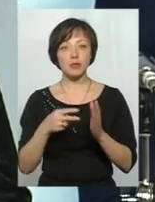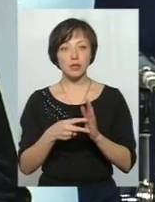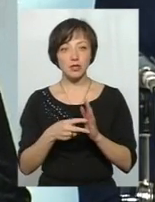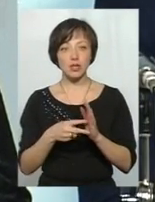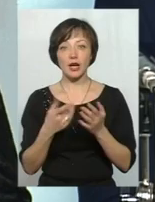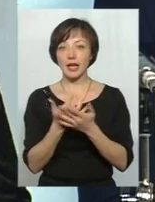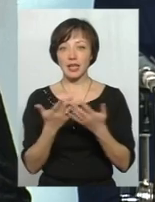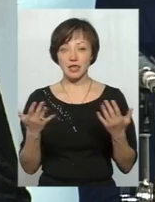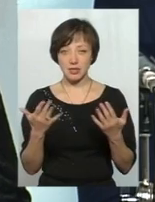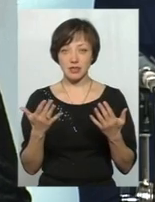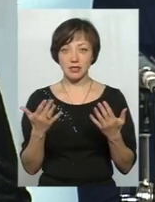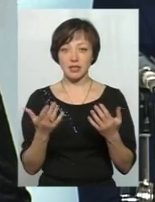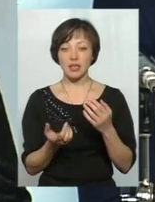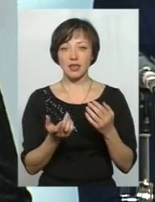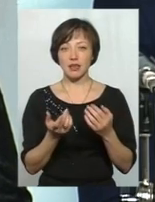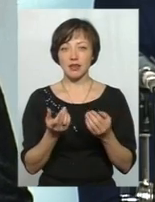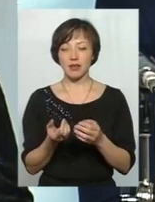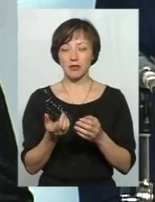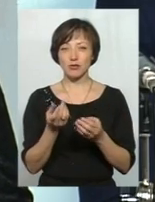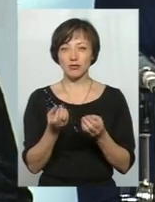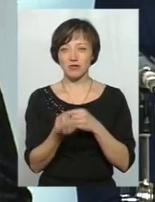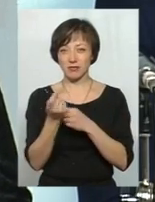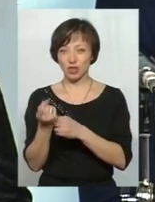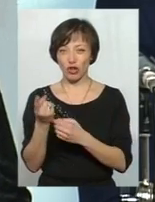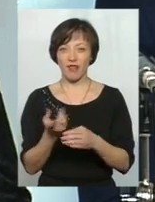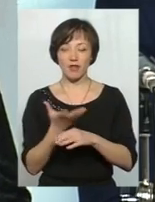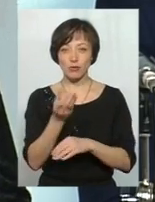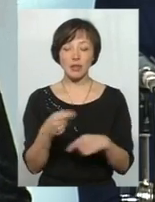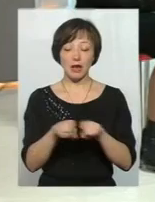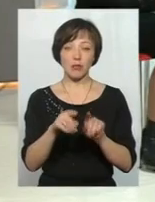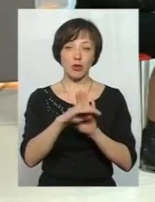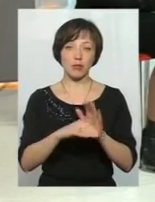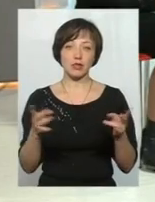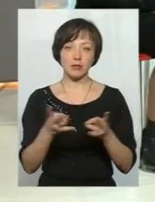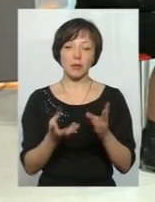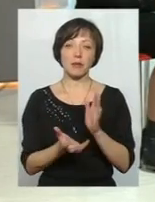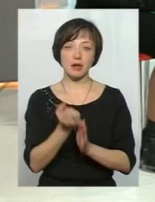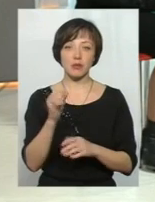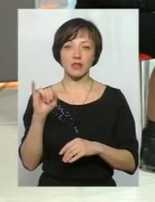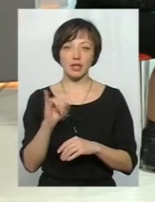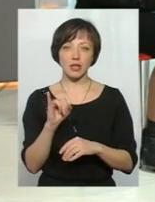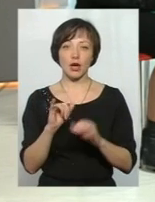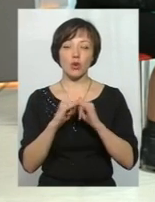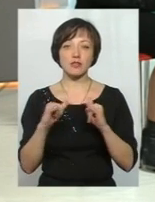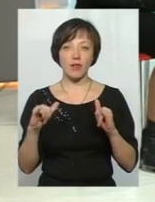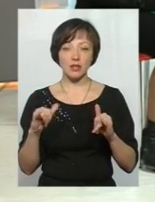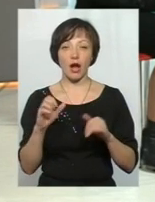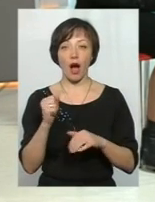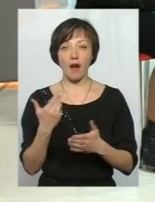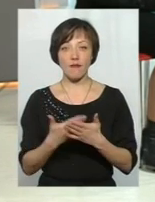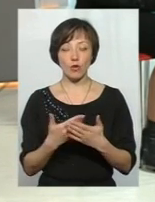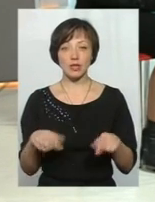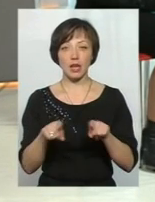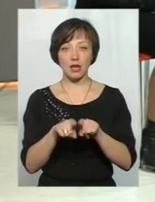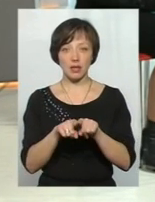різні форми чи різні джерела фінансування, тут, звісно, що такі програми потрібно підтримувати і розвивати. А от